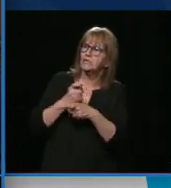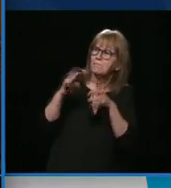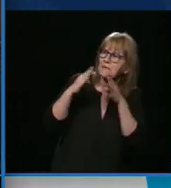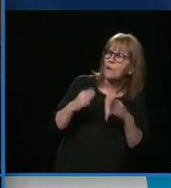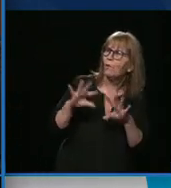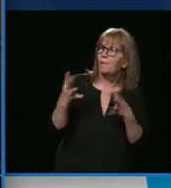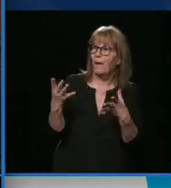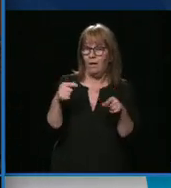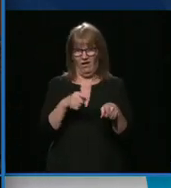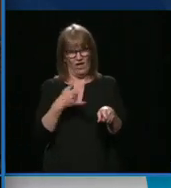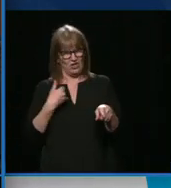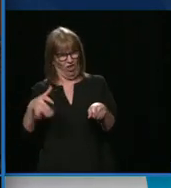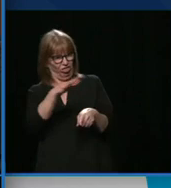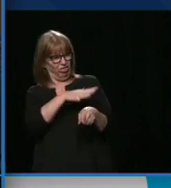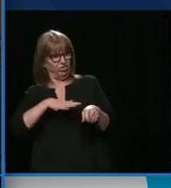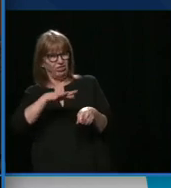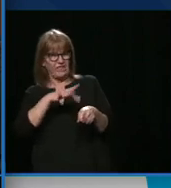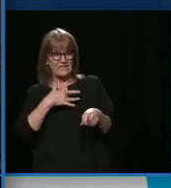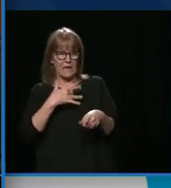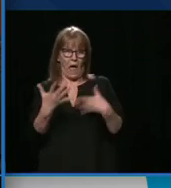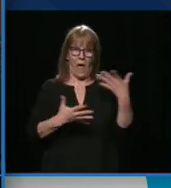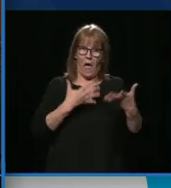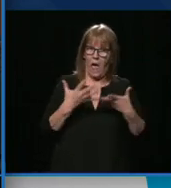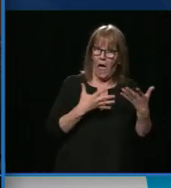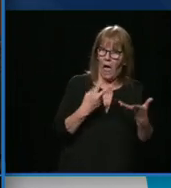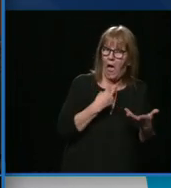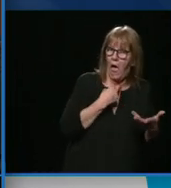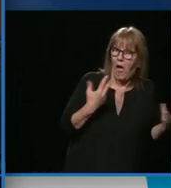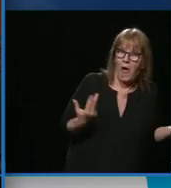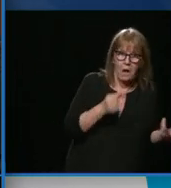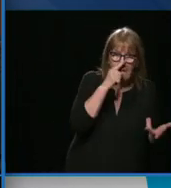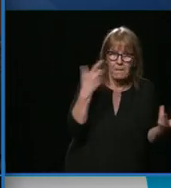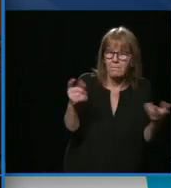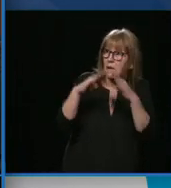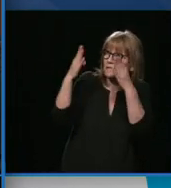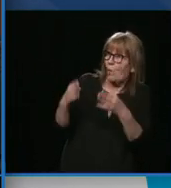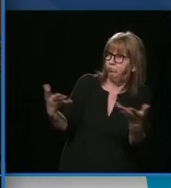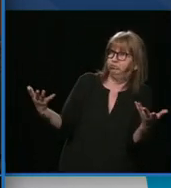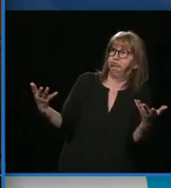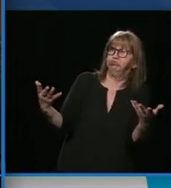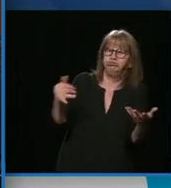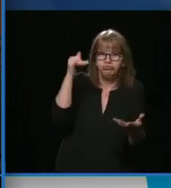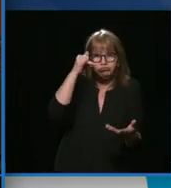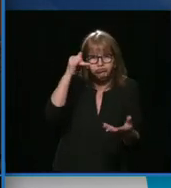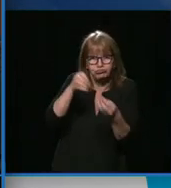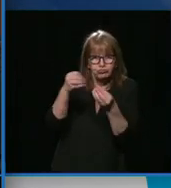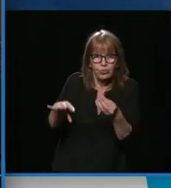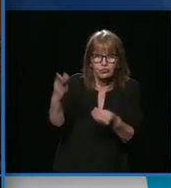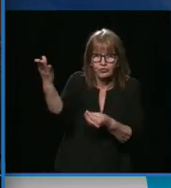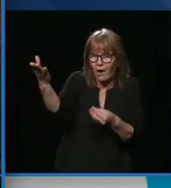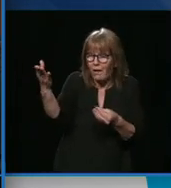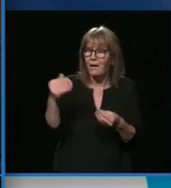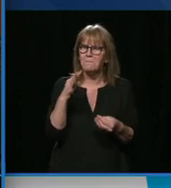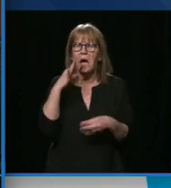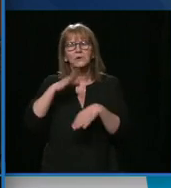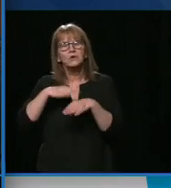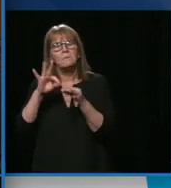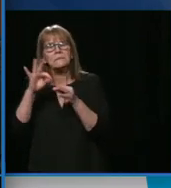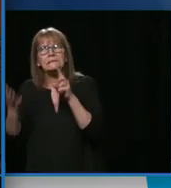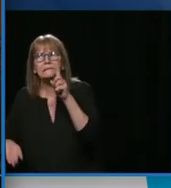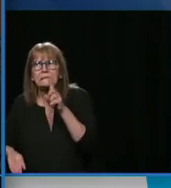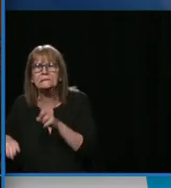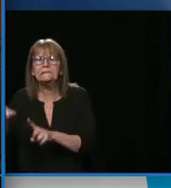Québécois qui subit les effets d'un marché immobilier hors de prix. M. le Président, la spéculation immobilière est un réel enjeu.